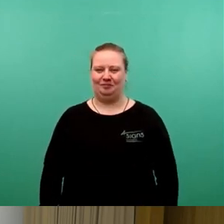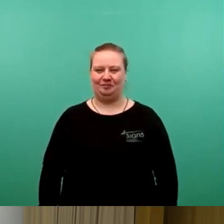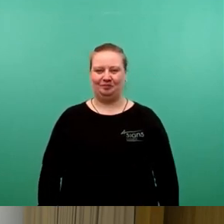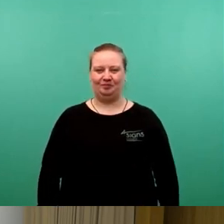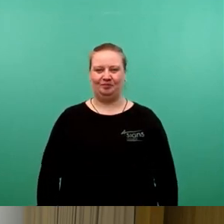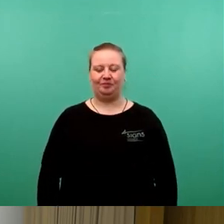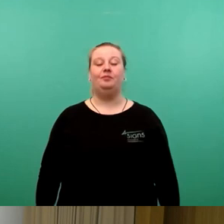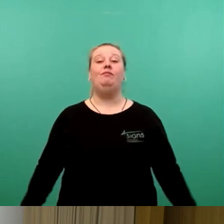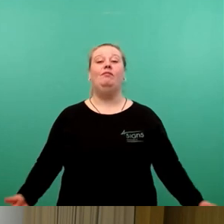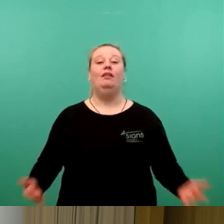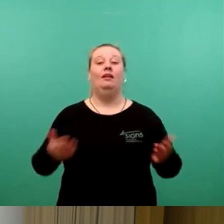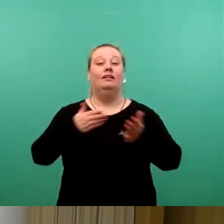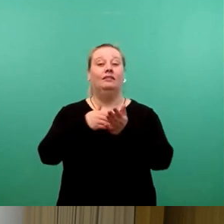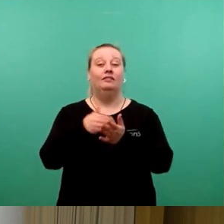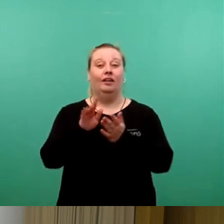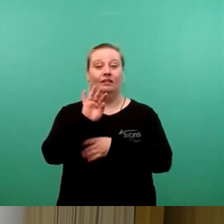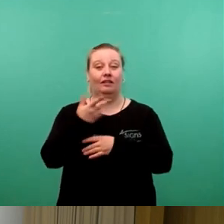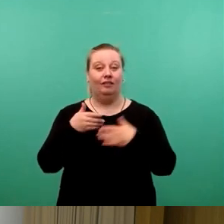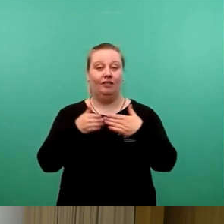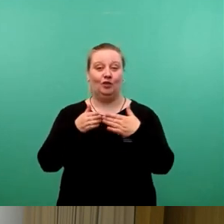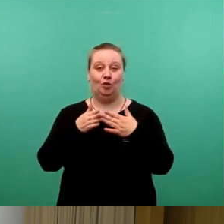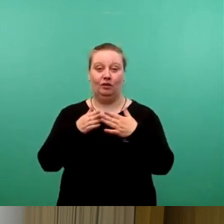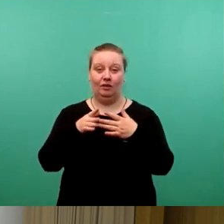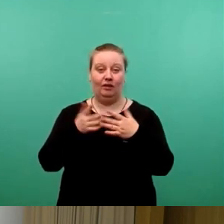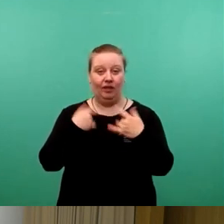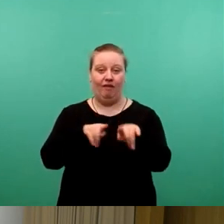So, wir setzen fort mit der nächsten Fraktion, FDP, Herr Fischer.